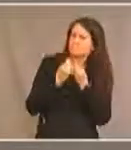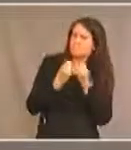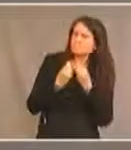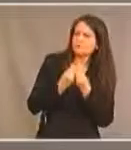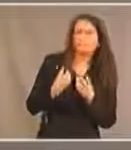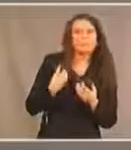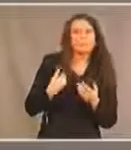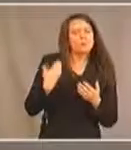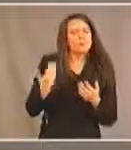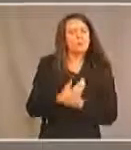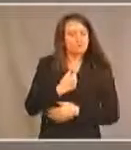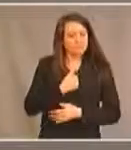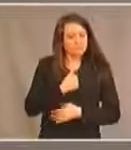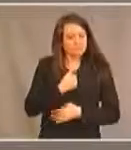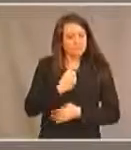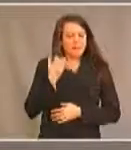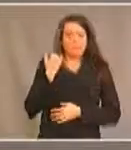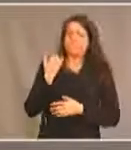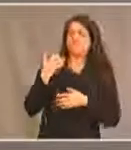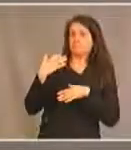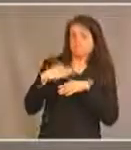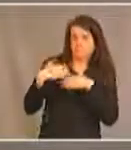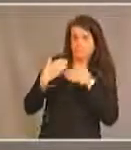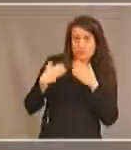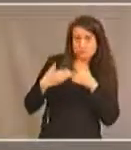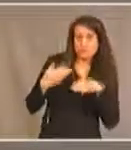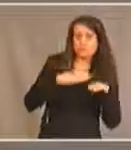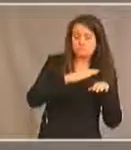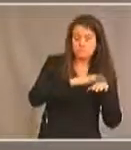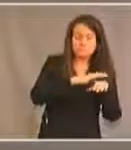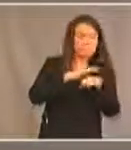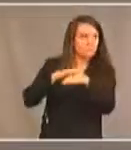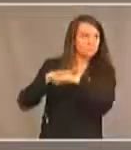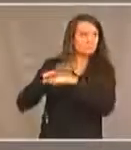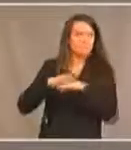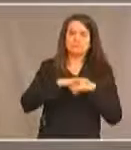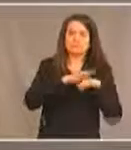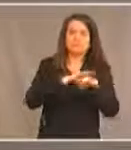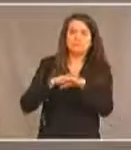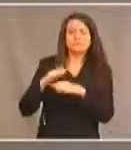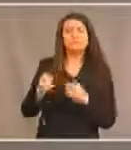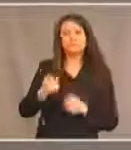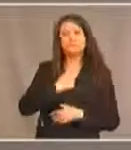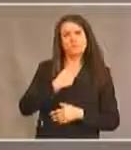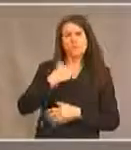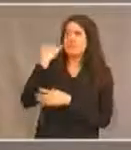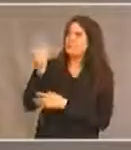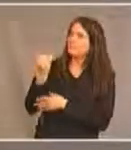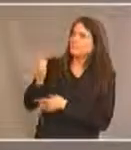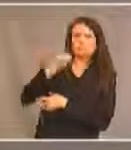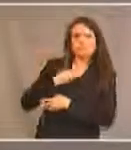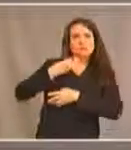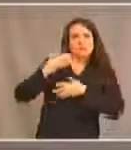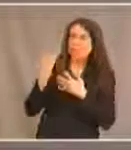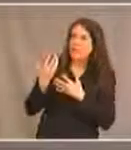Ce qui nous a inspirés pendant le processus de consultation, ce sont